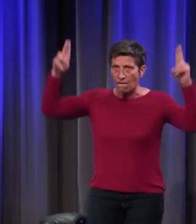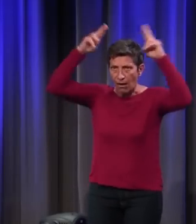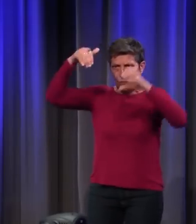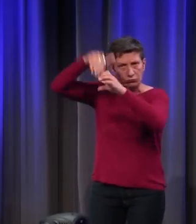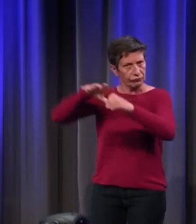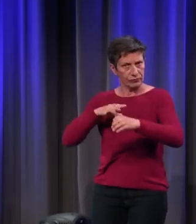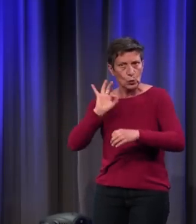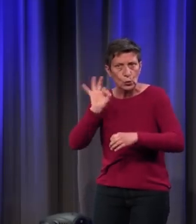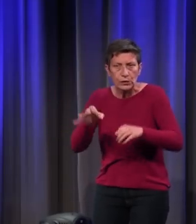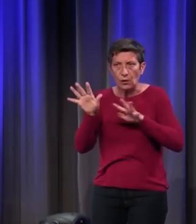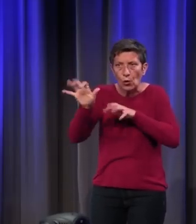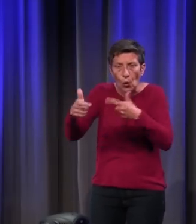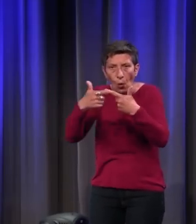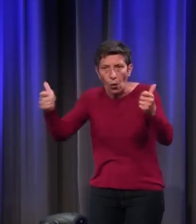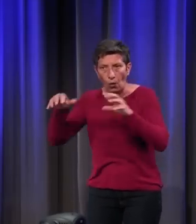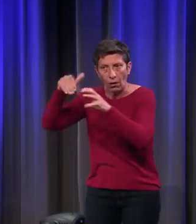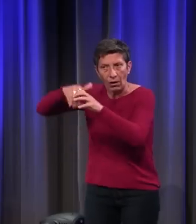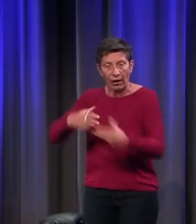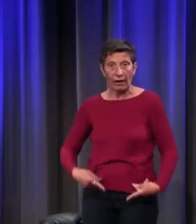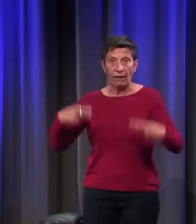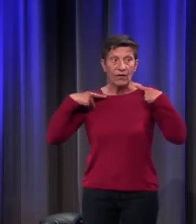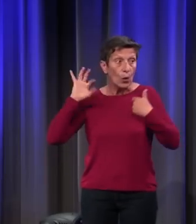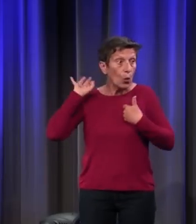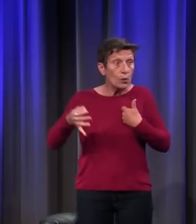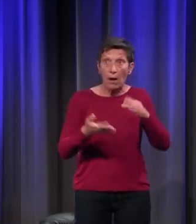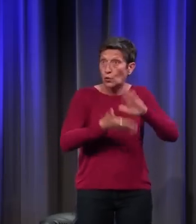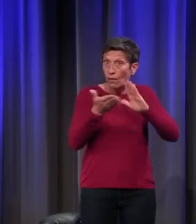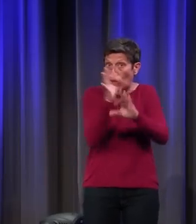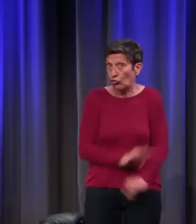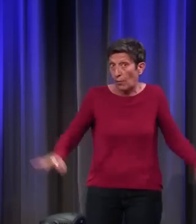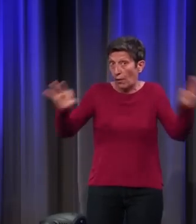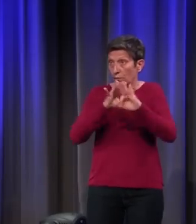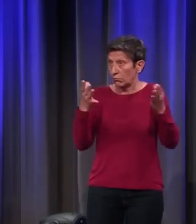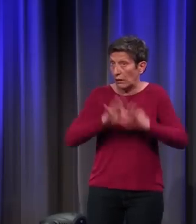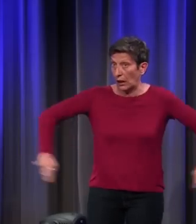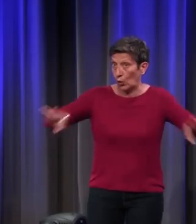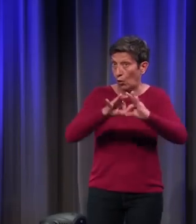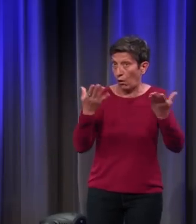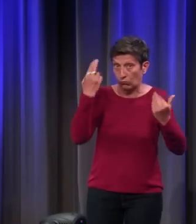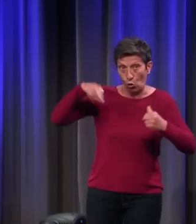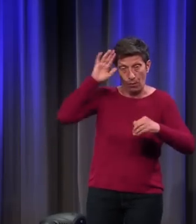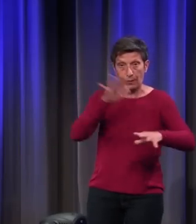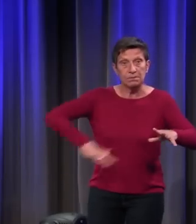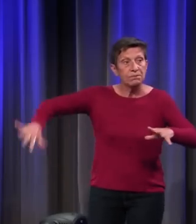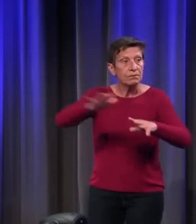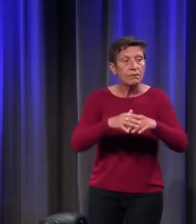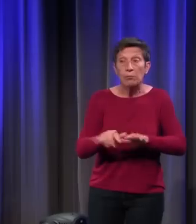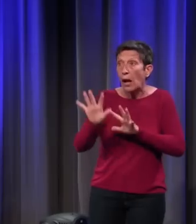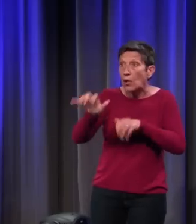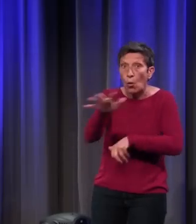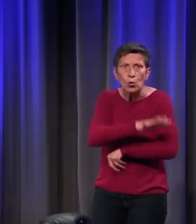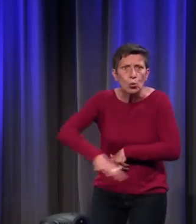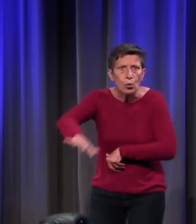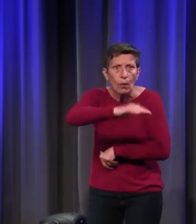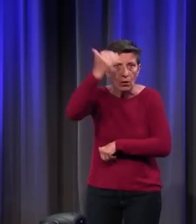fauves. Mais il n'y a pas vraiment de lion à l'état sauvage. Et pourtant, le lion, tout le monde le connaît,